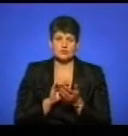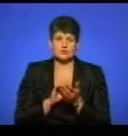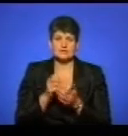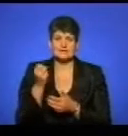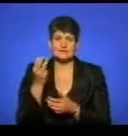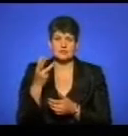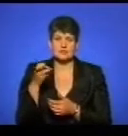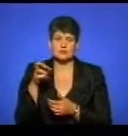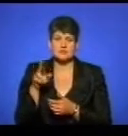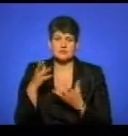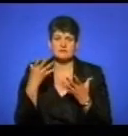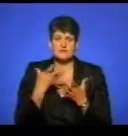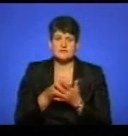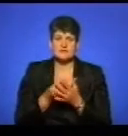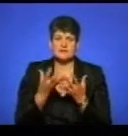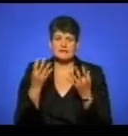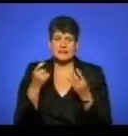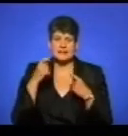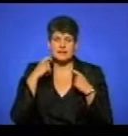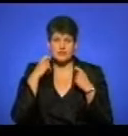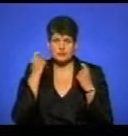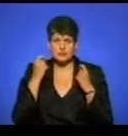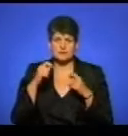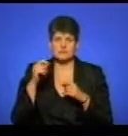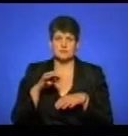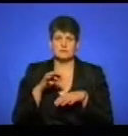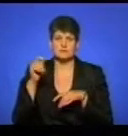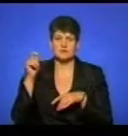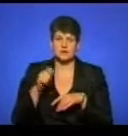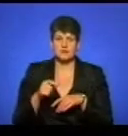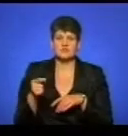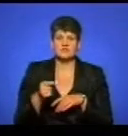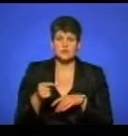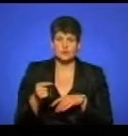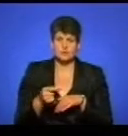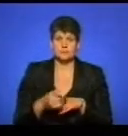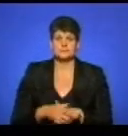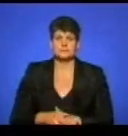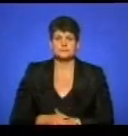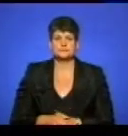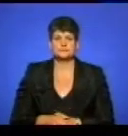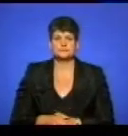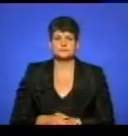липня, ось свій день народження, Марк Елісон прибіг у Тернопіль. Спілкувалася з ним Богдана Сарабун.